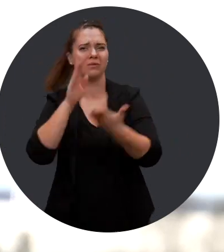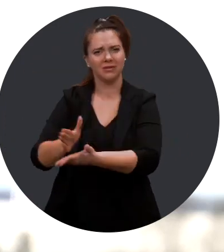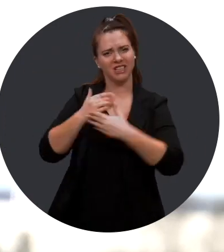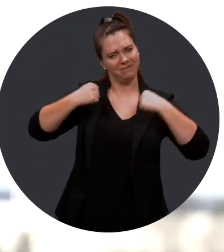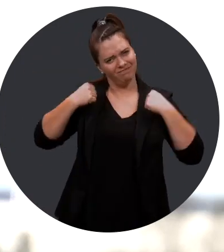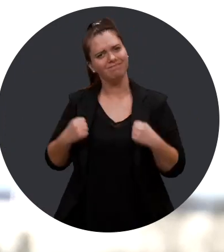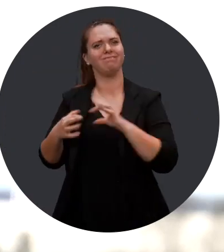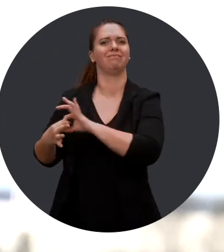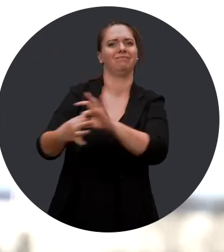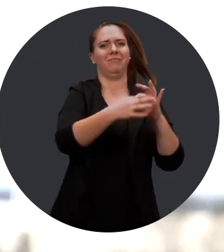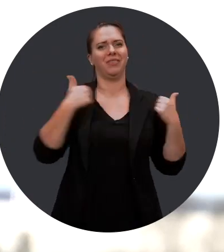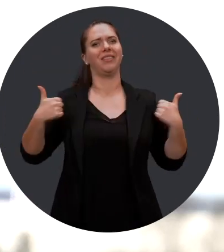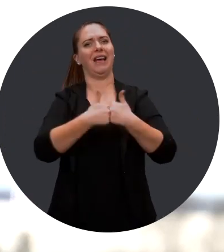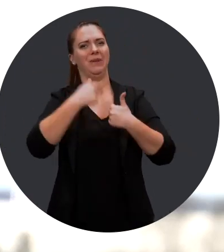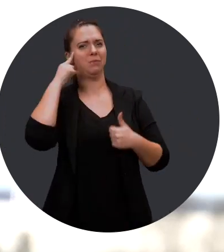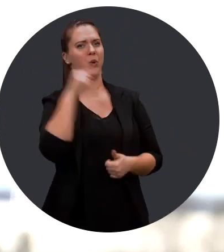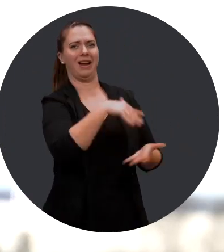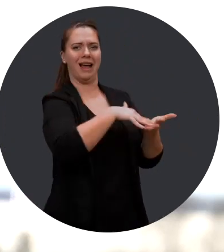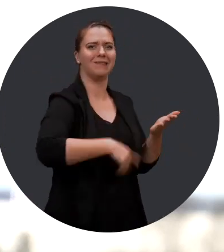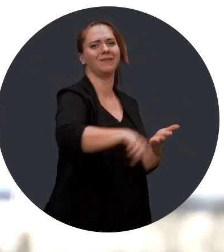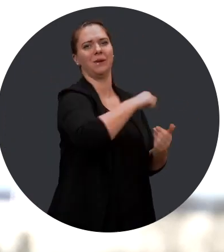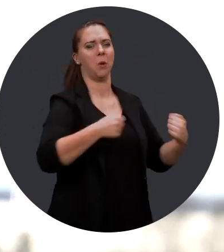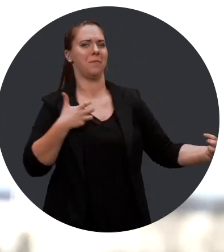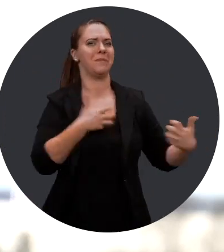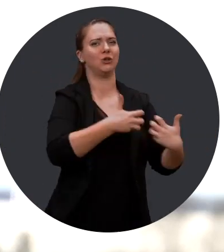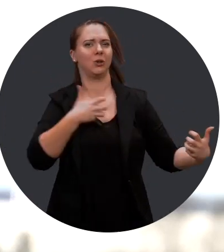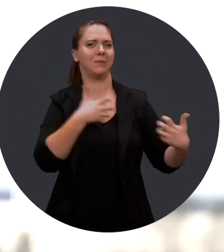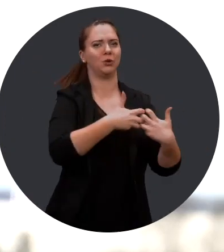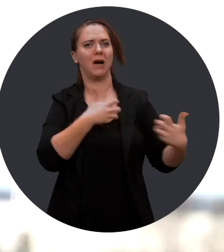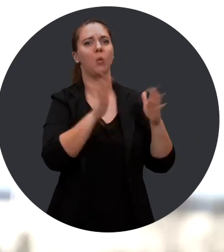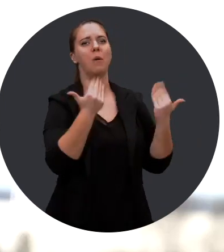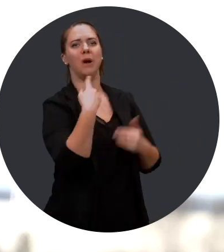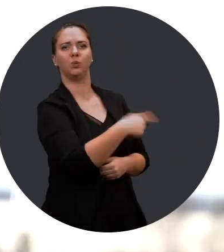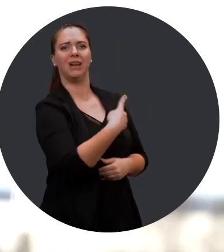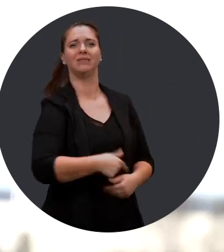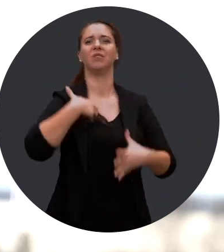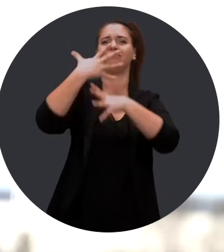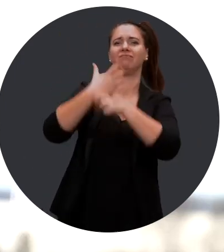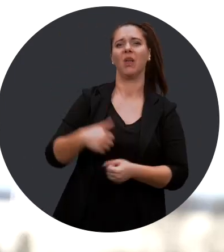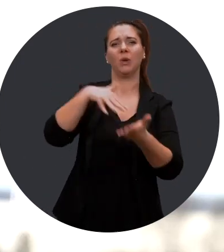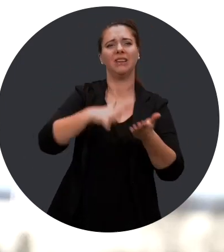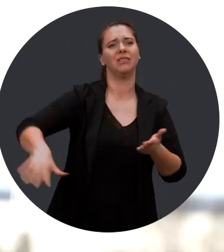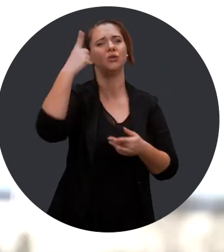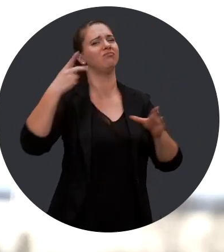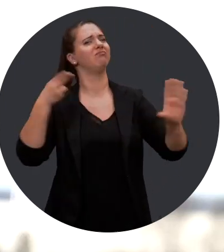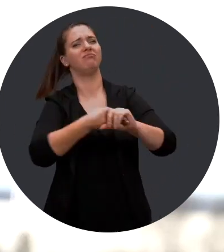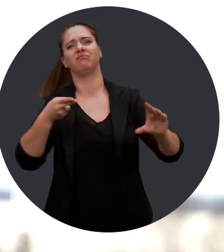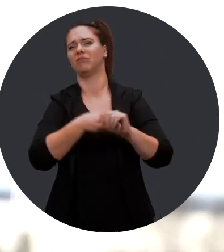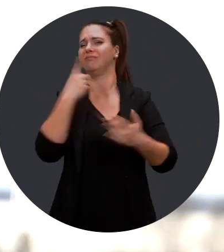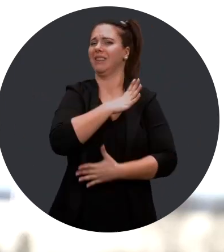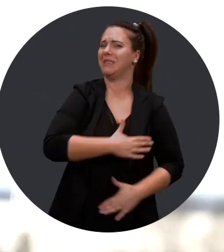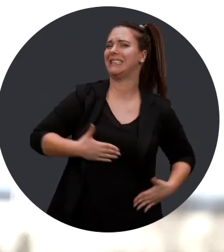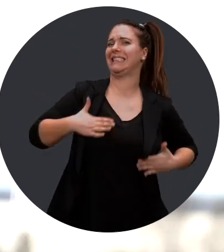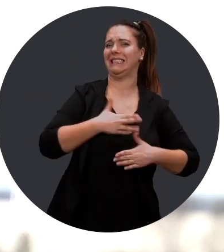définir les forces et les défis de nos élèves pour qu puisse répondre le mieux possible à leurs besoins. Et finalement, nos élèves qui participent